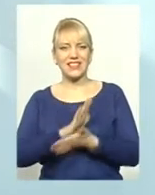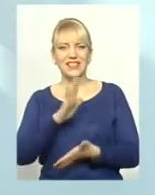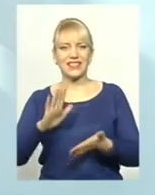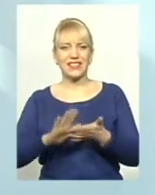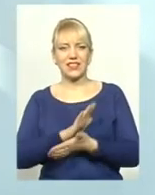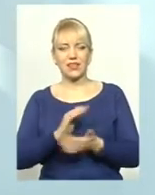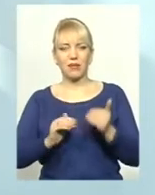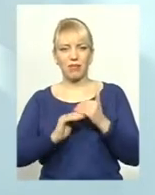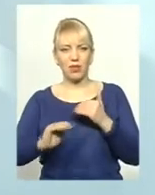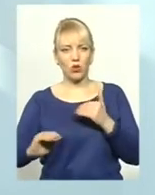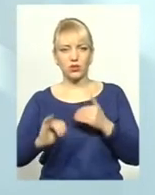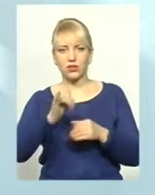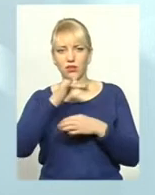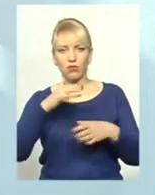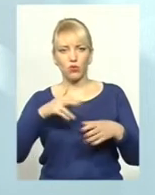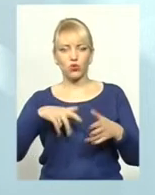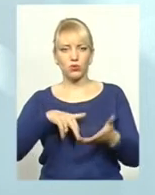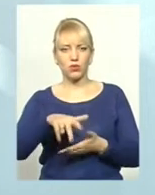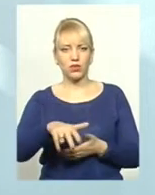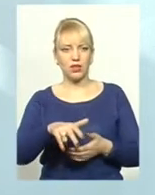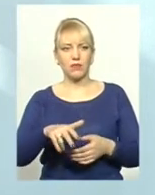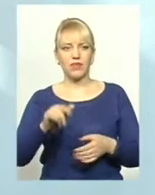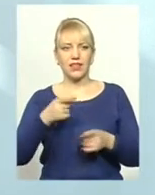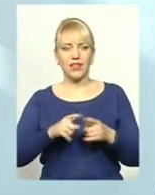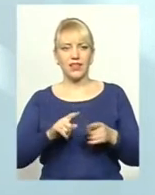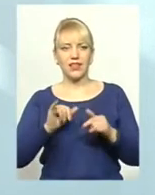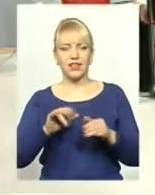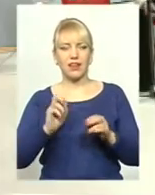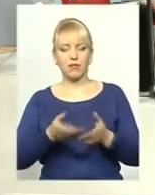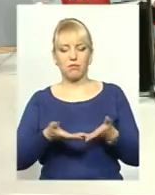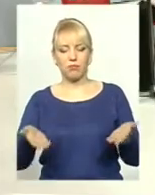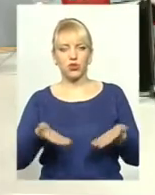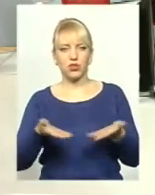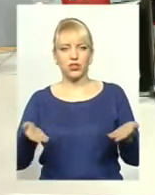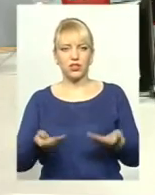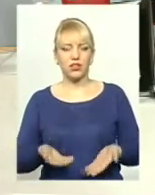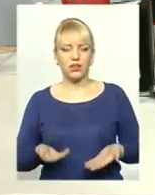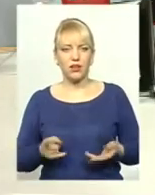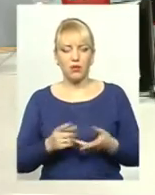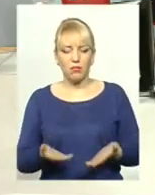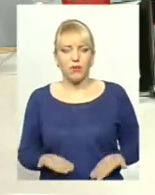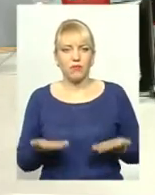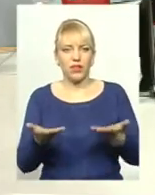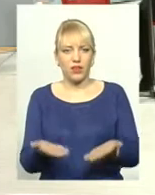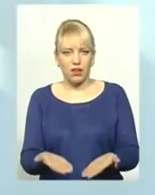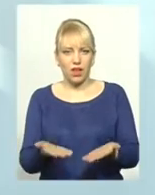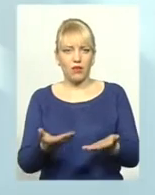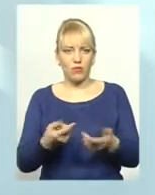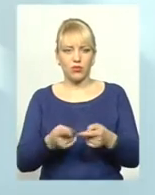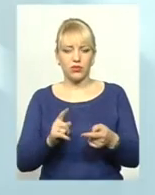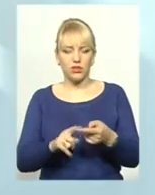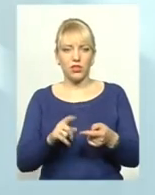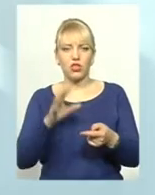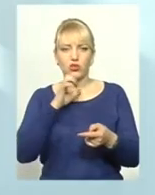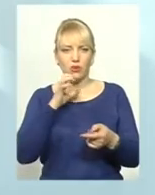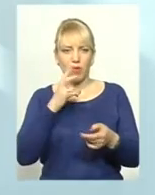вони навіть не можуть пересунутися з місця, і тряпки під Це як підстилка. Так, це як підстилка. Ми викладаємо картон, і тварини на